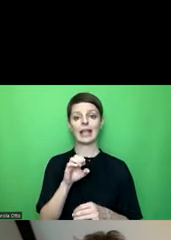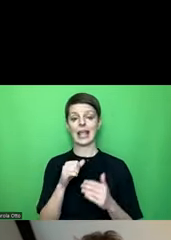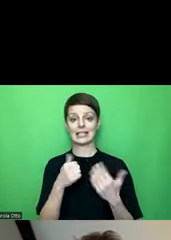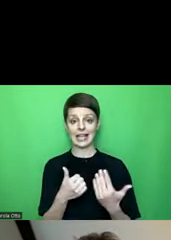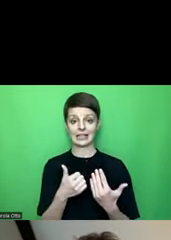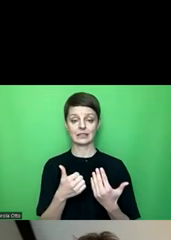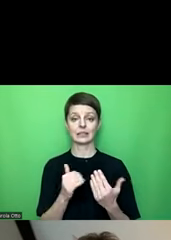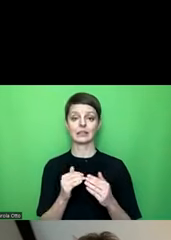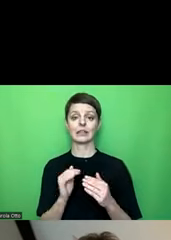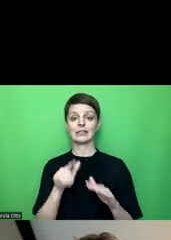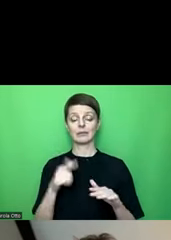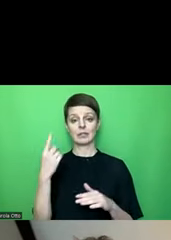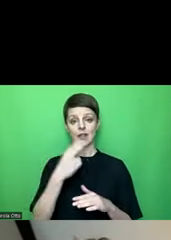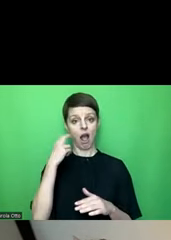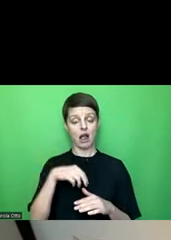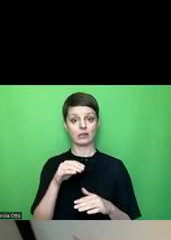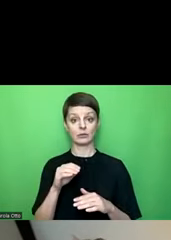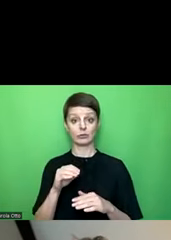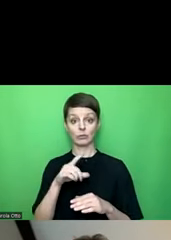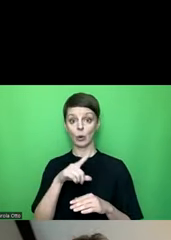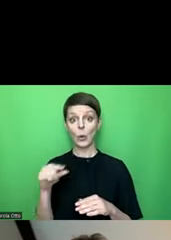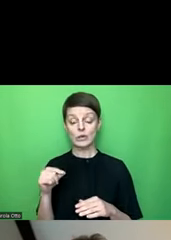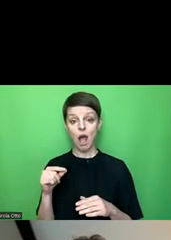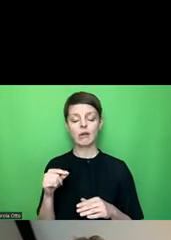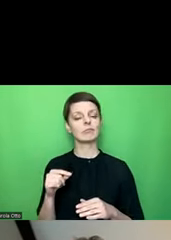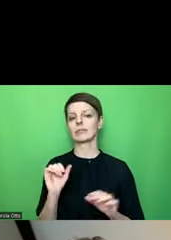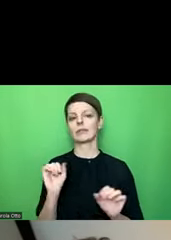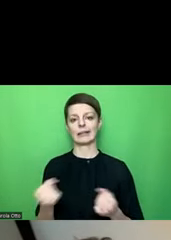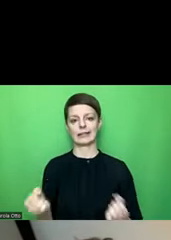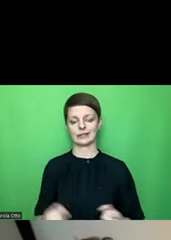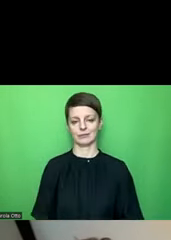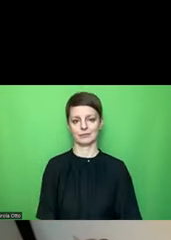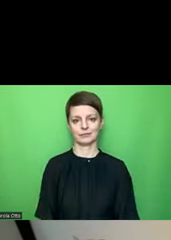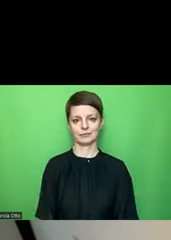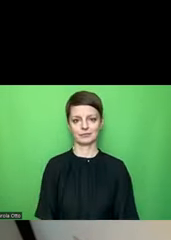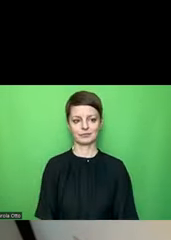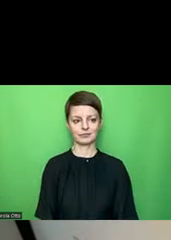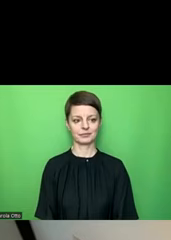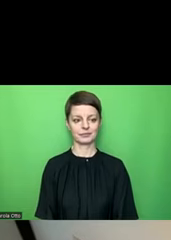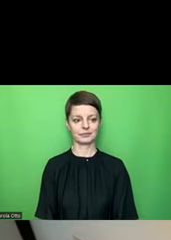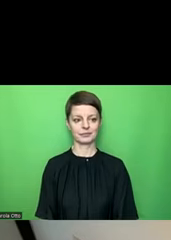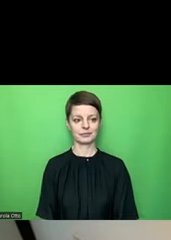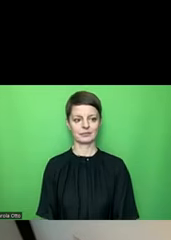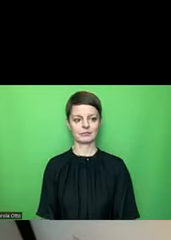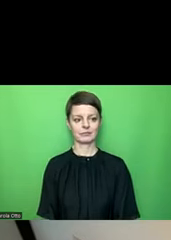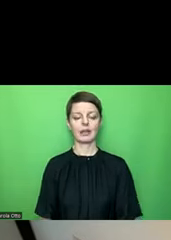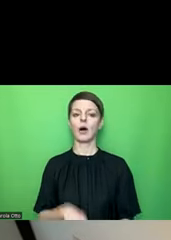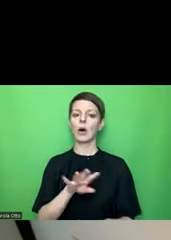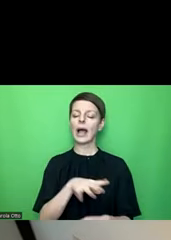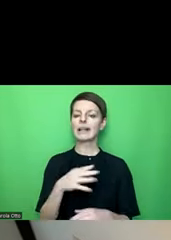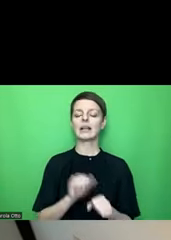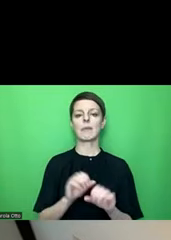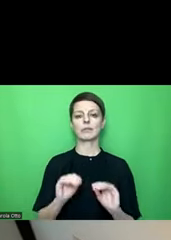Jahre, dann soll der angezeigt werden, kann nicht sein. Also man kann auch Excel dazu verwenden, um